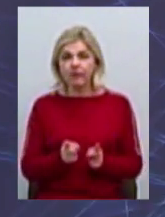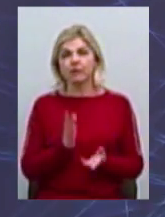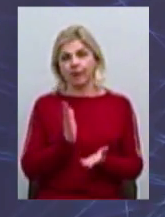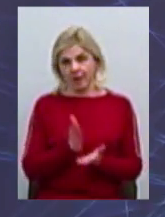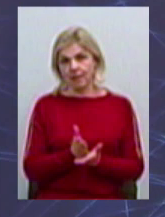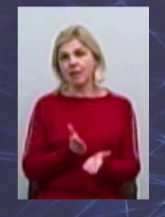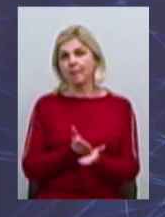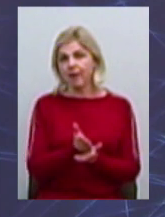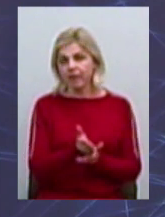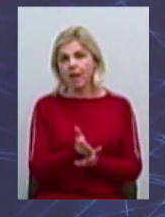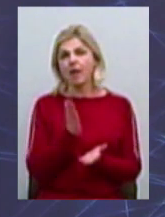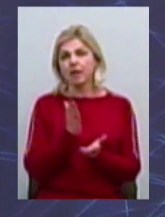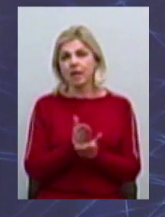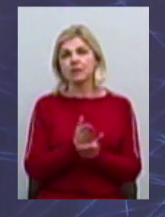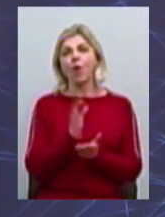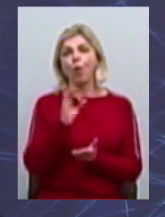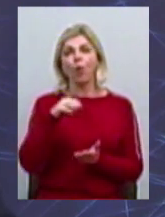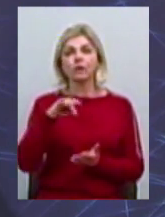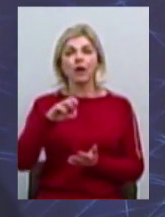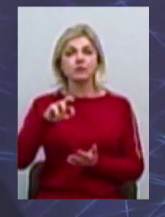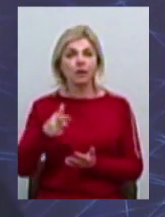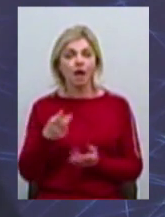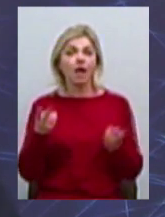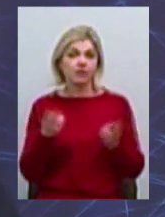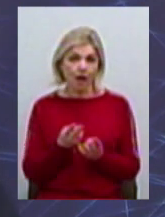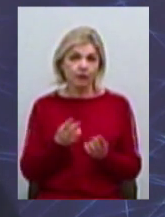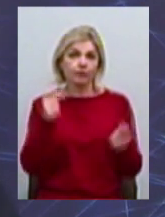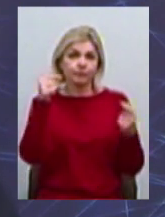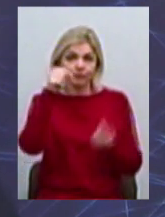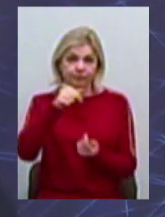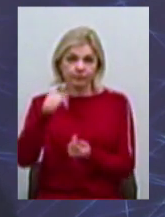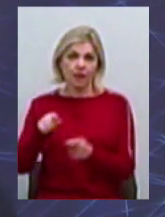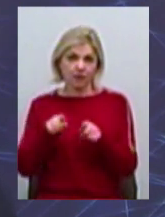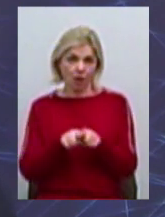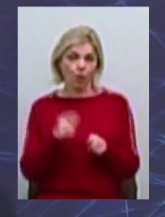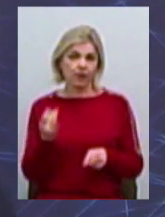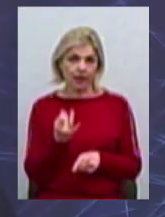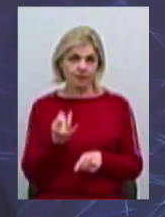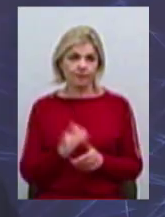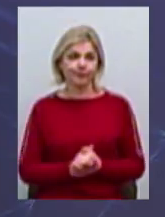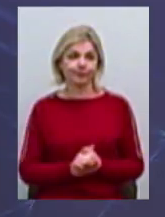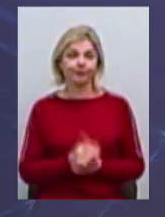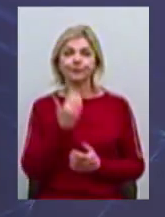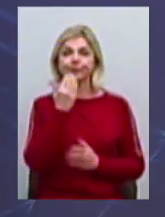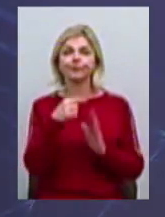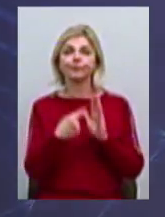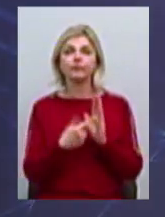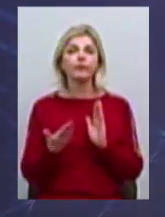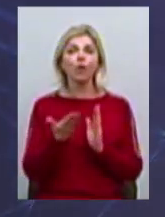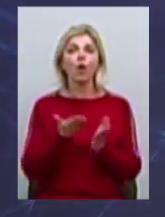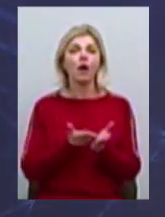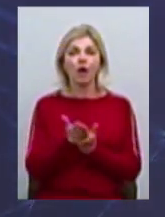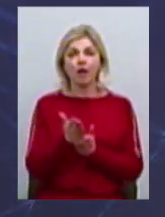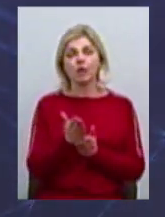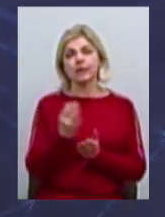направління, є отраслі, треба тільки вписуватися в подобний інтерес. А які самі галузі частіше цікавлять